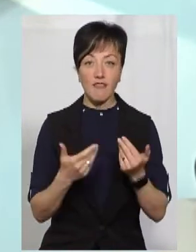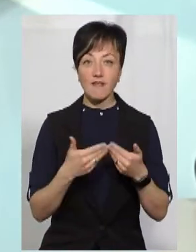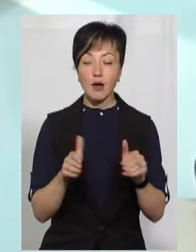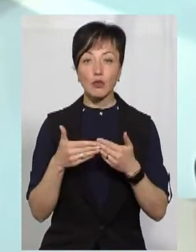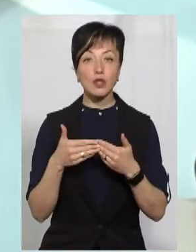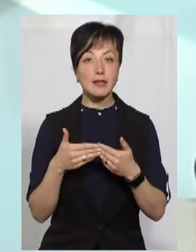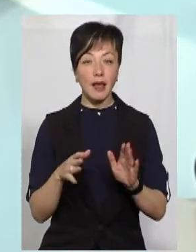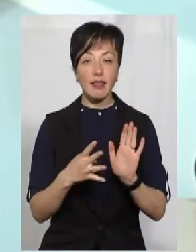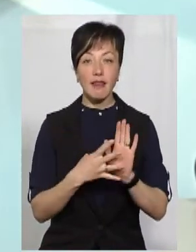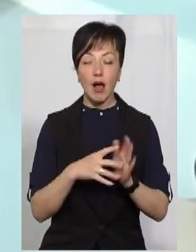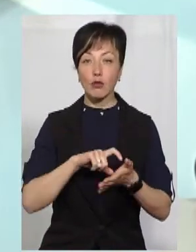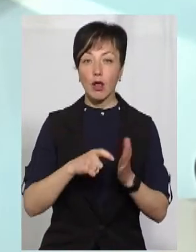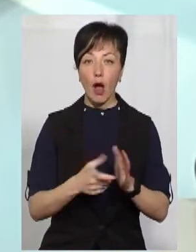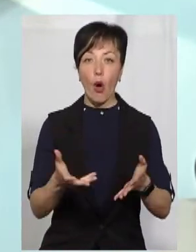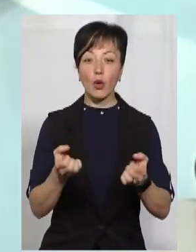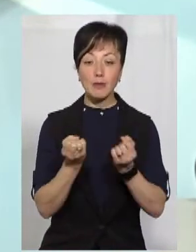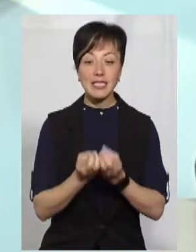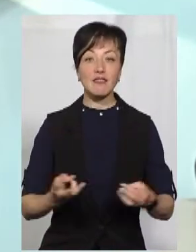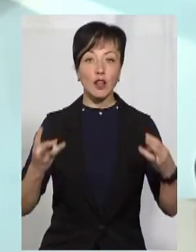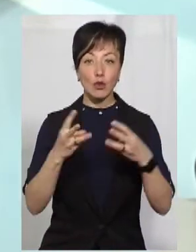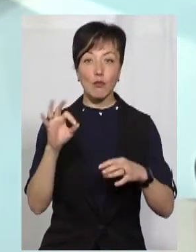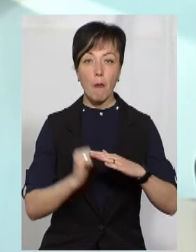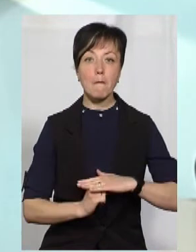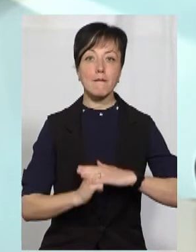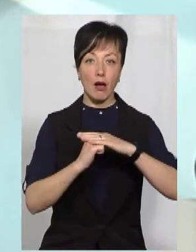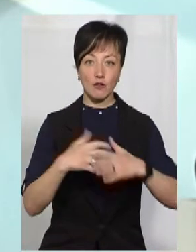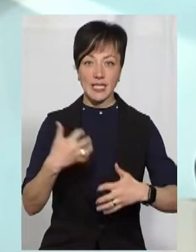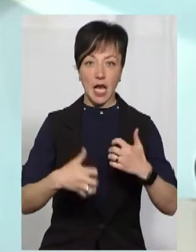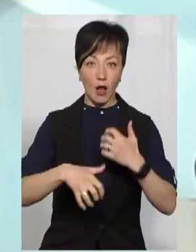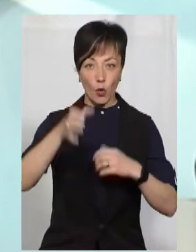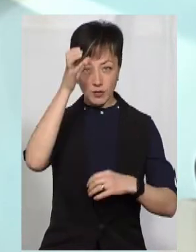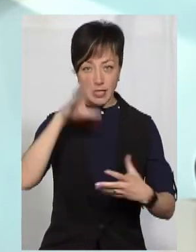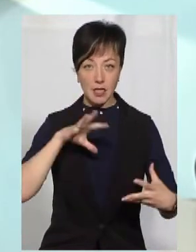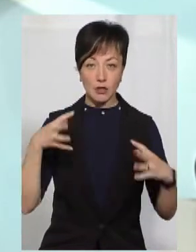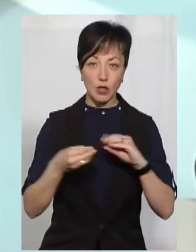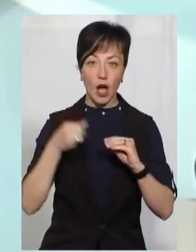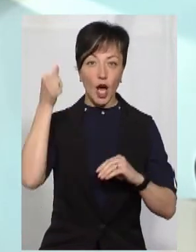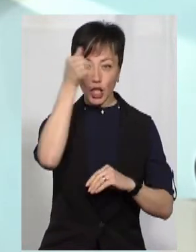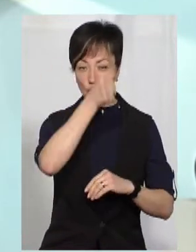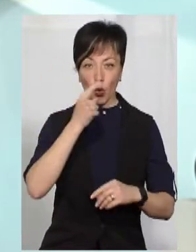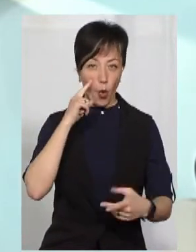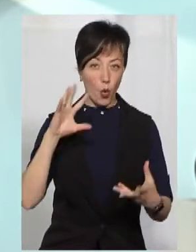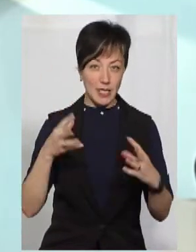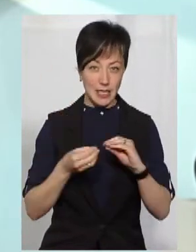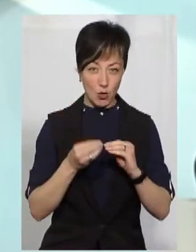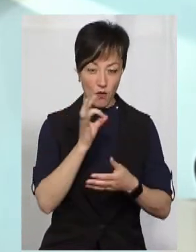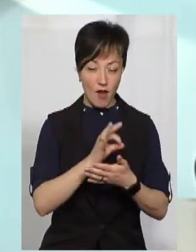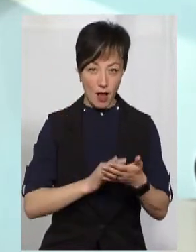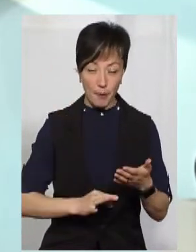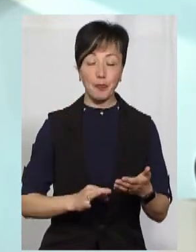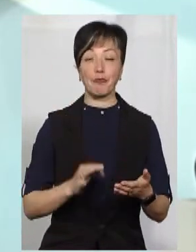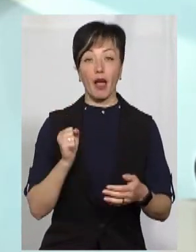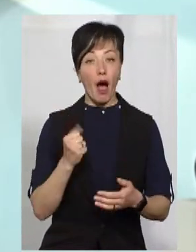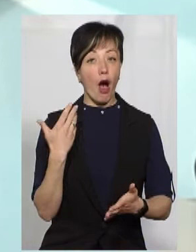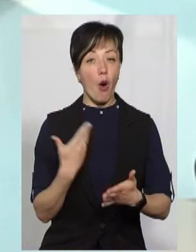Випускники 9-го класу отримають свідоцтво про базову загальну середню освіту за результатами річного оцінювання. А от